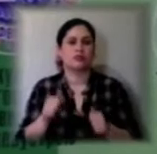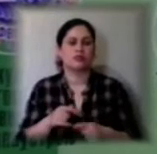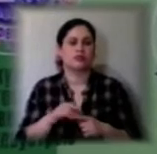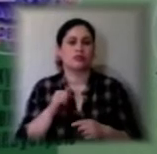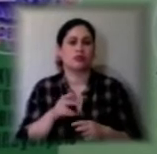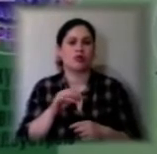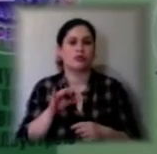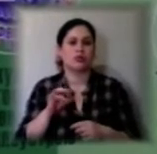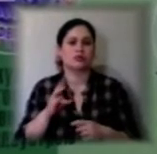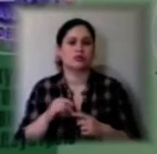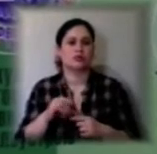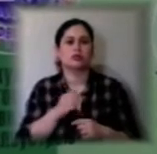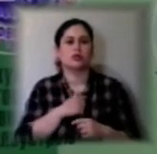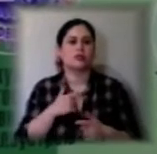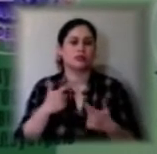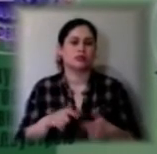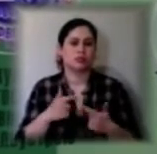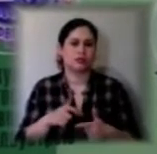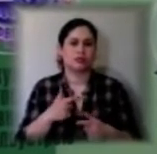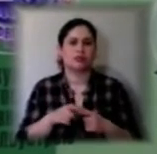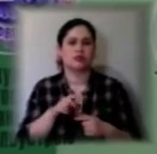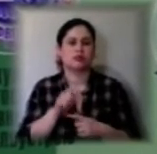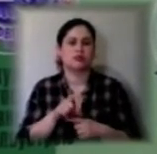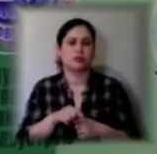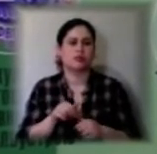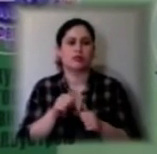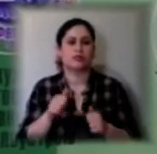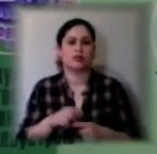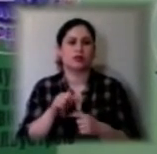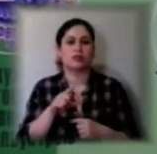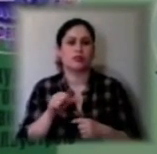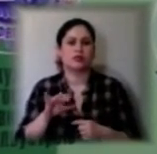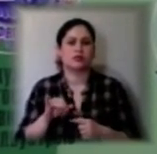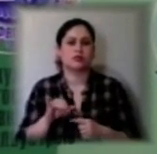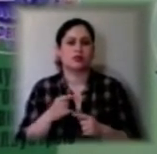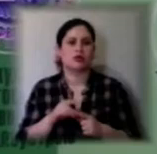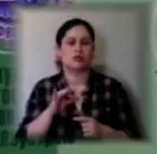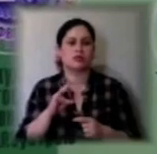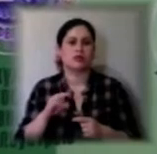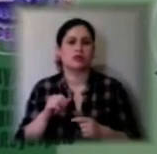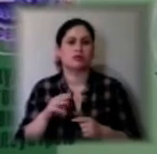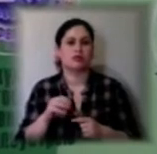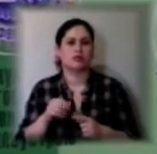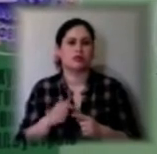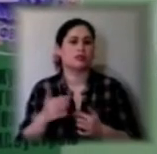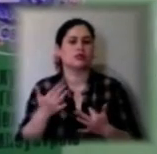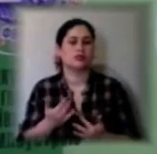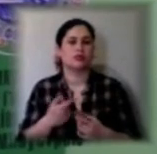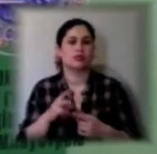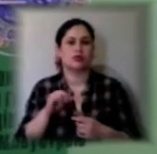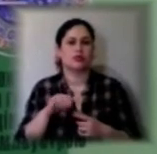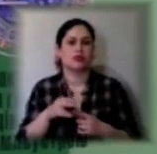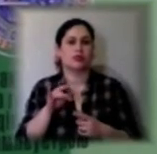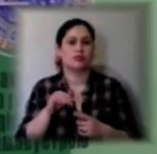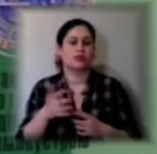сам іспит. Тобто, завдання формуються на базі основних тем, основних декількох навіть предметів, яких вони